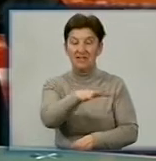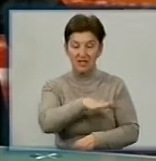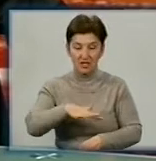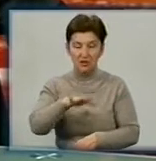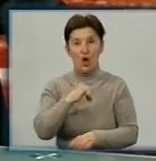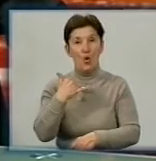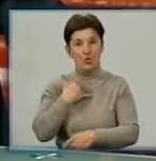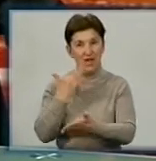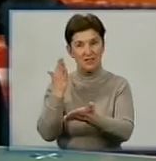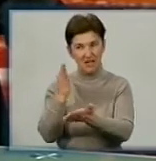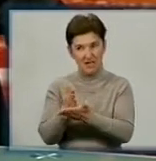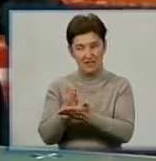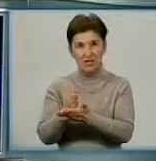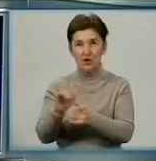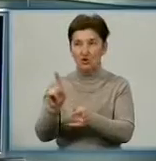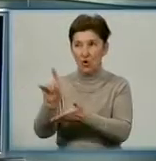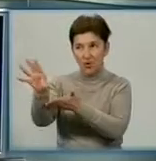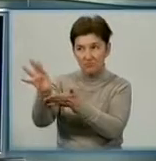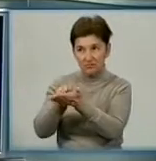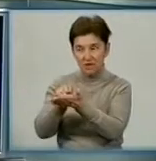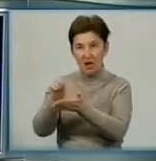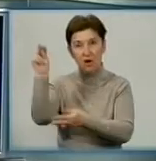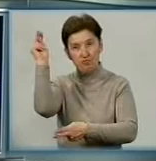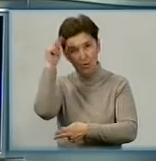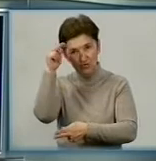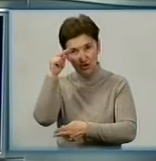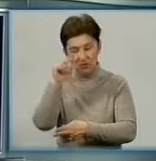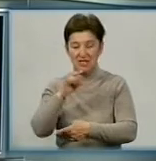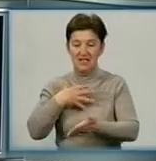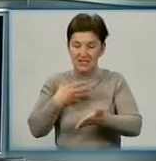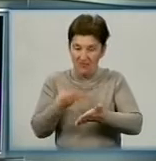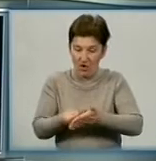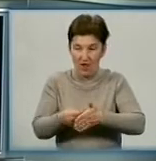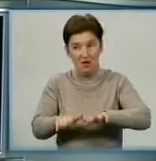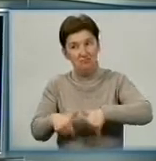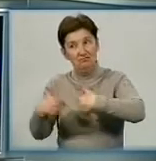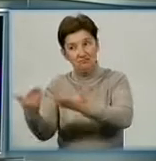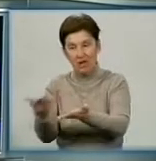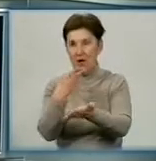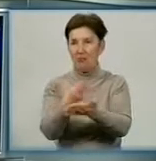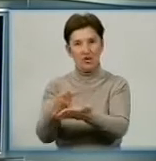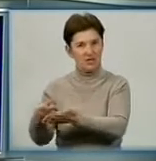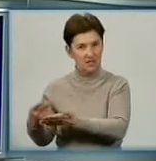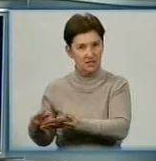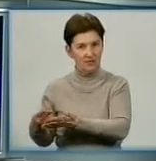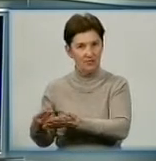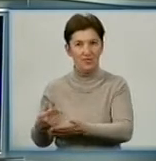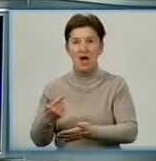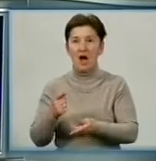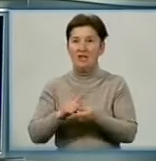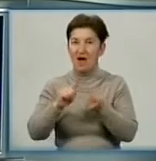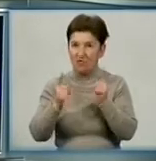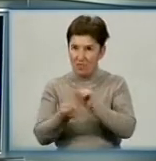повчитись і є що показати. Тому в будь-якому випадку це буде більша делегація, але не за рахунок чиновників. Навпаки,